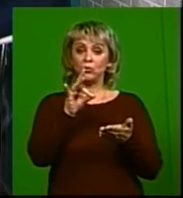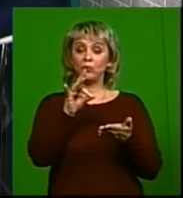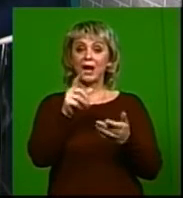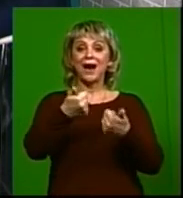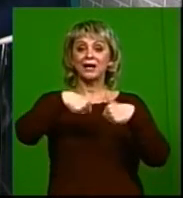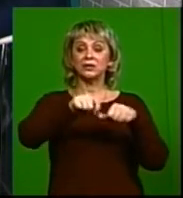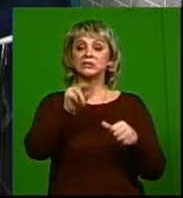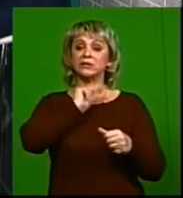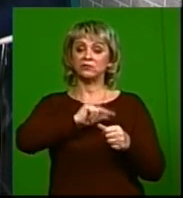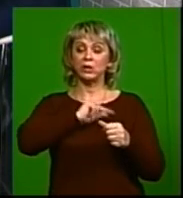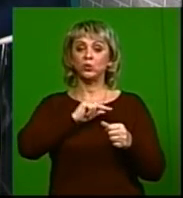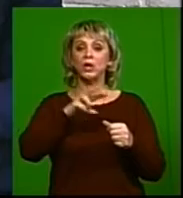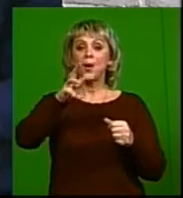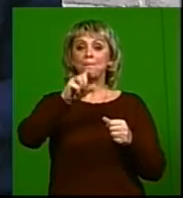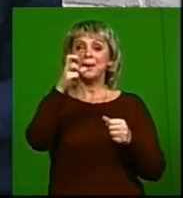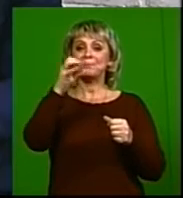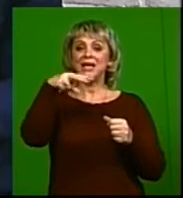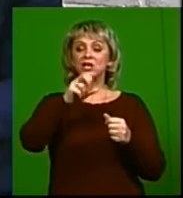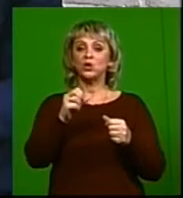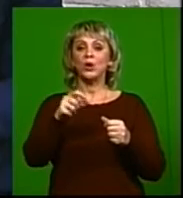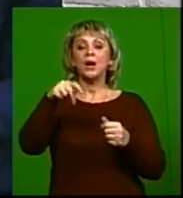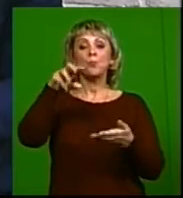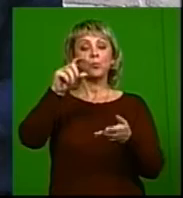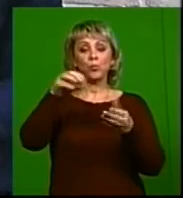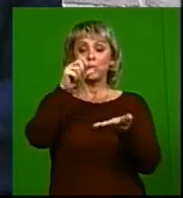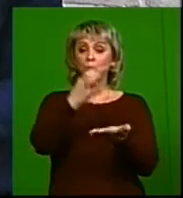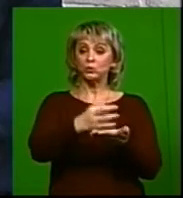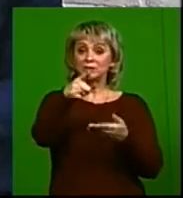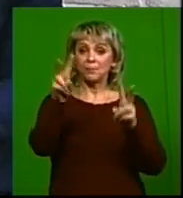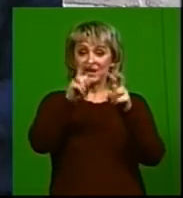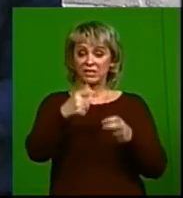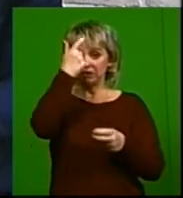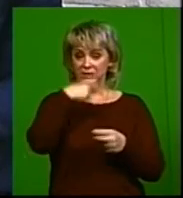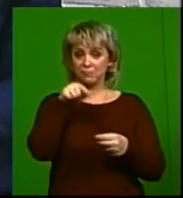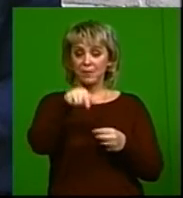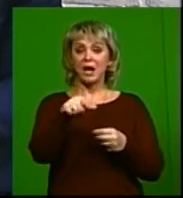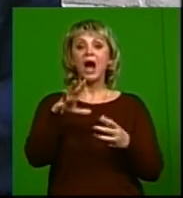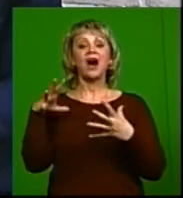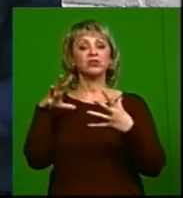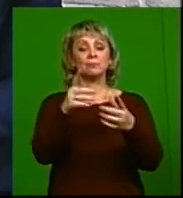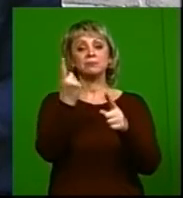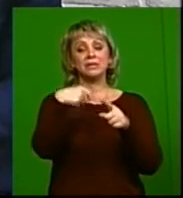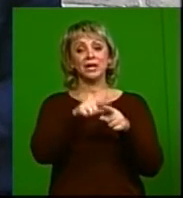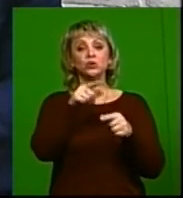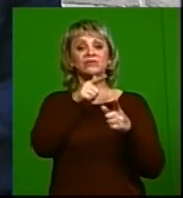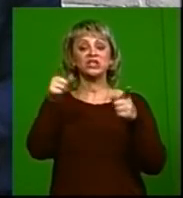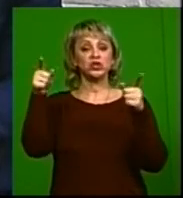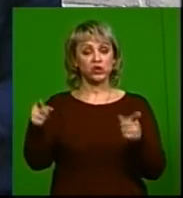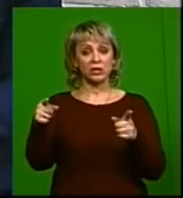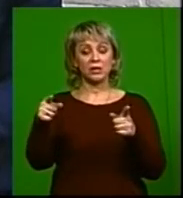организовать работу мобильного пункта экспресс-тестирования на ВИЧ «Проверь себя». Это будет автомобиль, который будет в течение